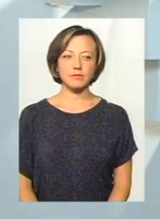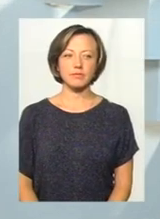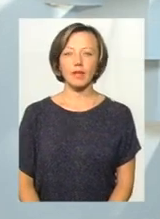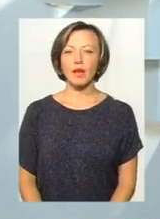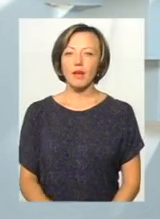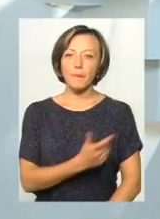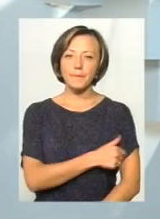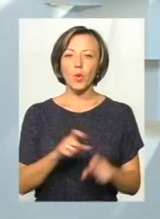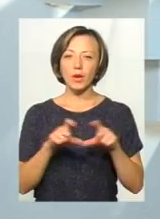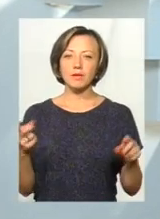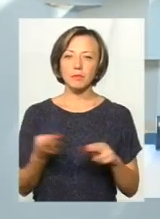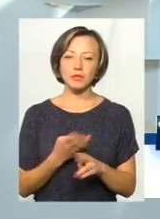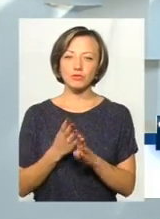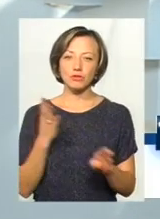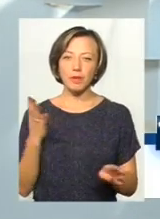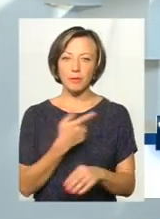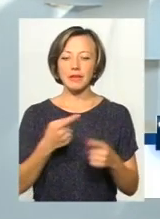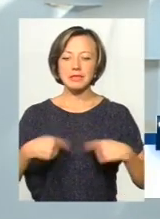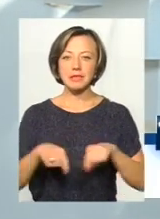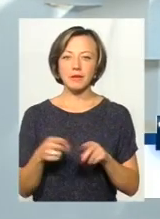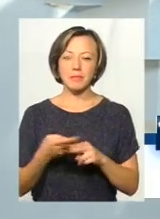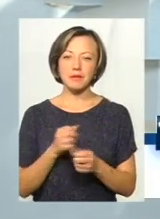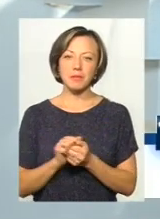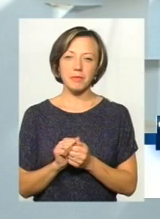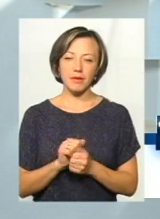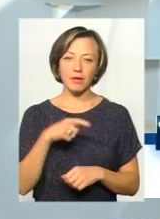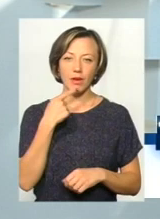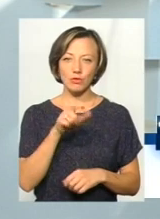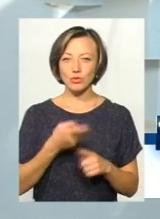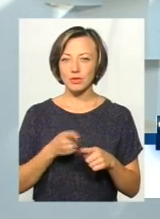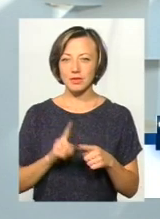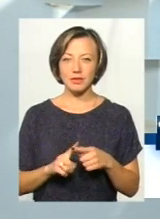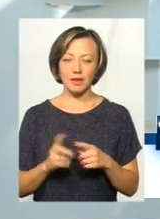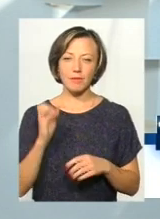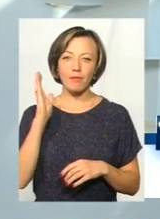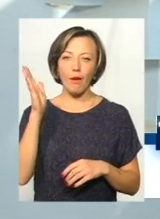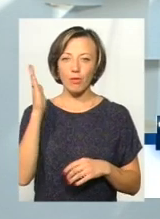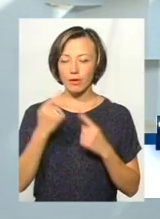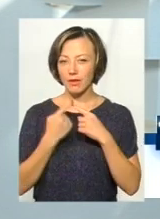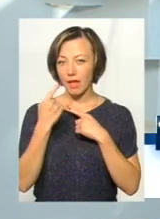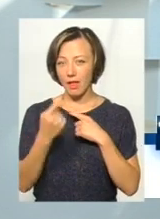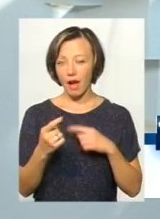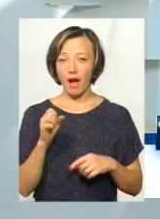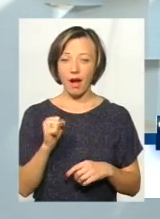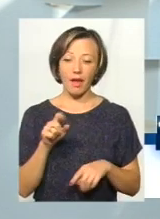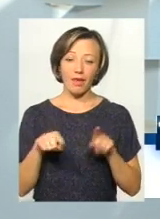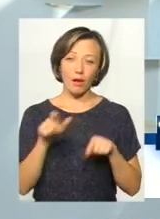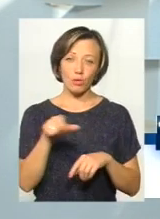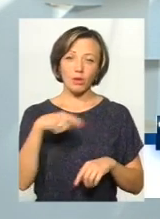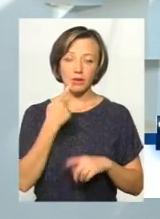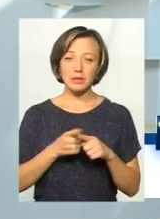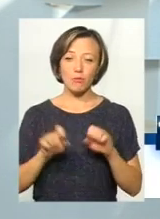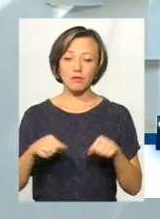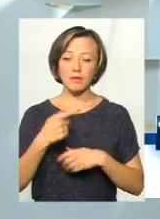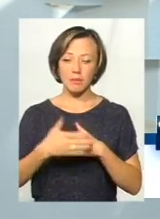Поліклініки без черг, медицина без паперів. Скептики стверджують, що це далеке майбутнє. Оптимісти переконані, це, можливо,